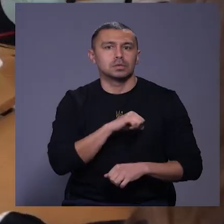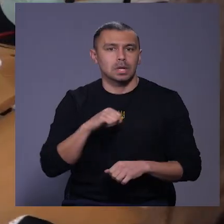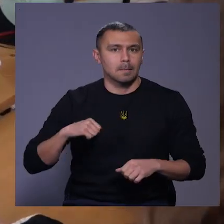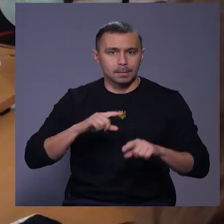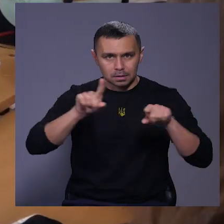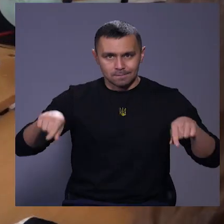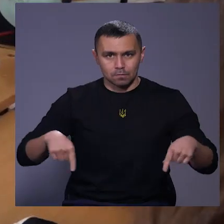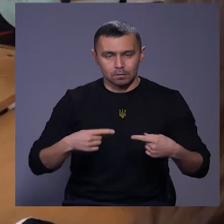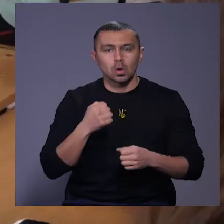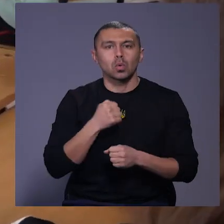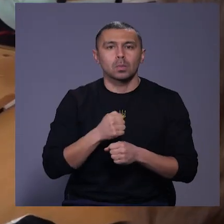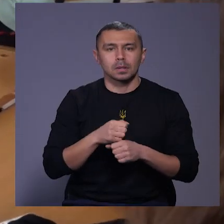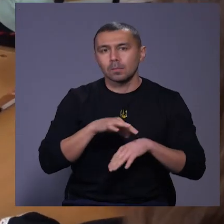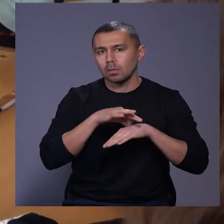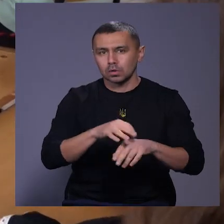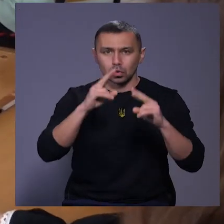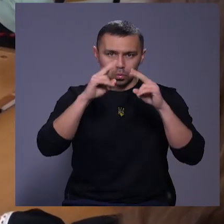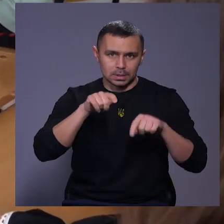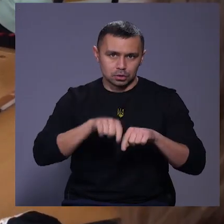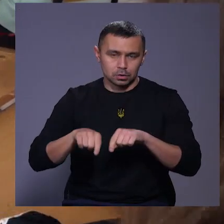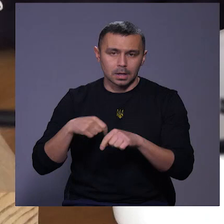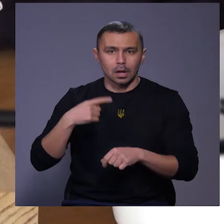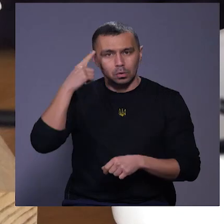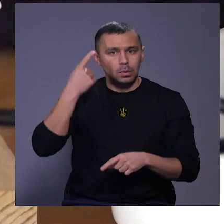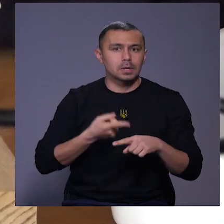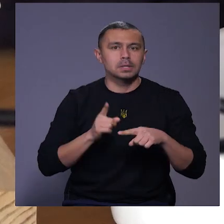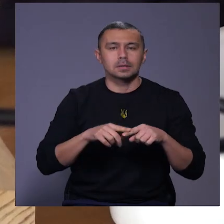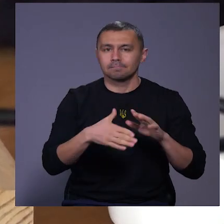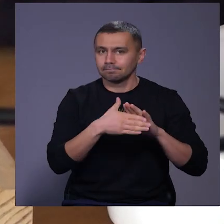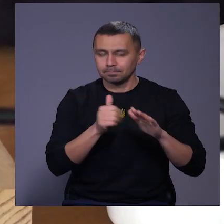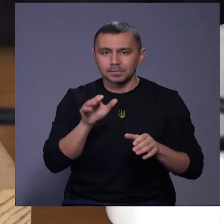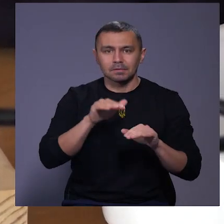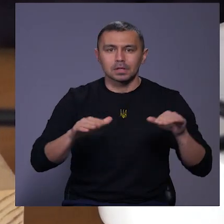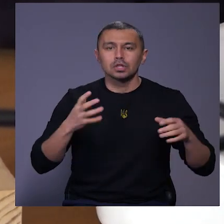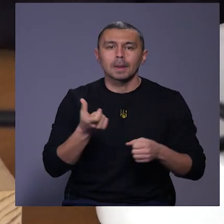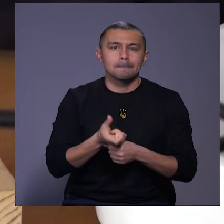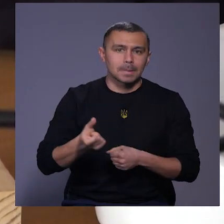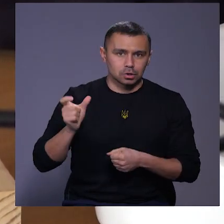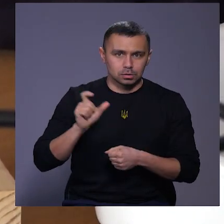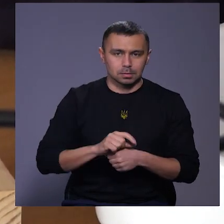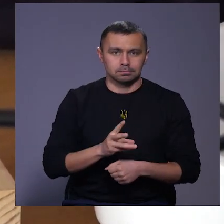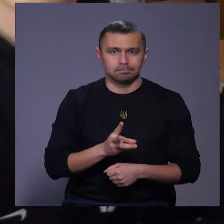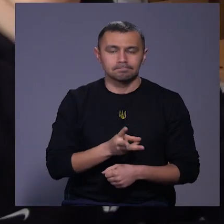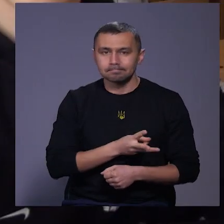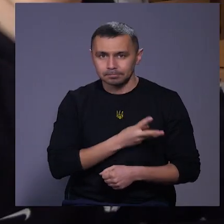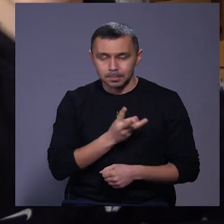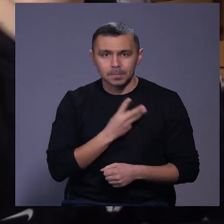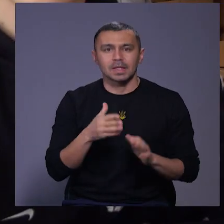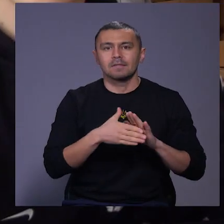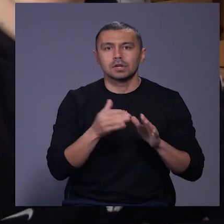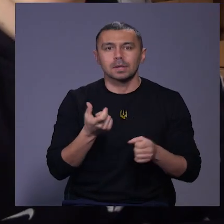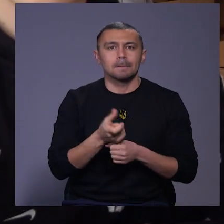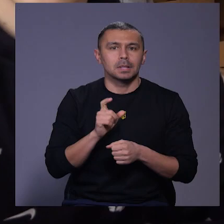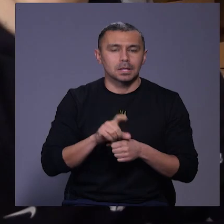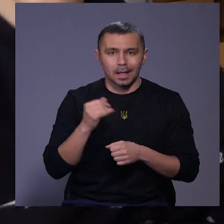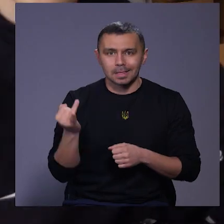створювати, робити, проводити дослідження. Я думаю, це викличе в дітей ще більше пожвавлення і викличе ще